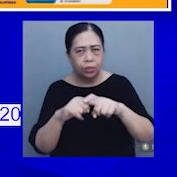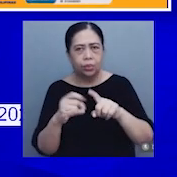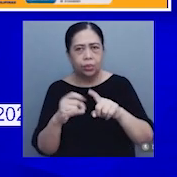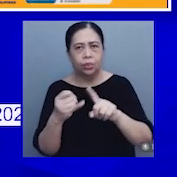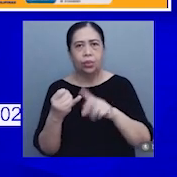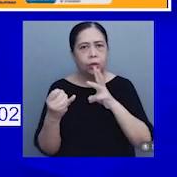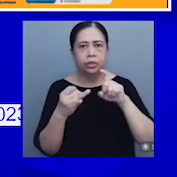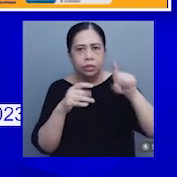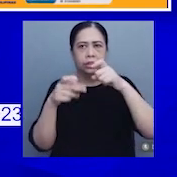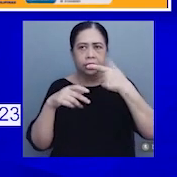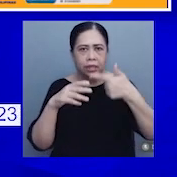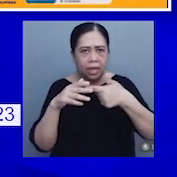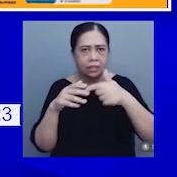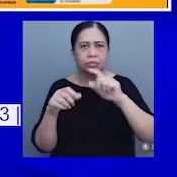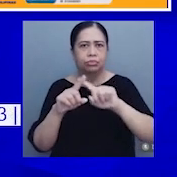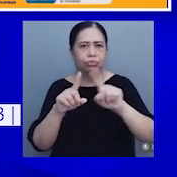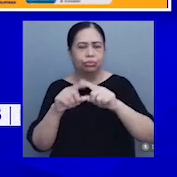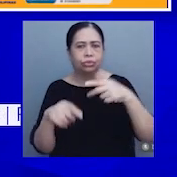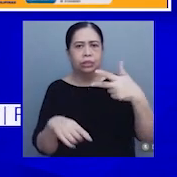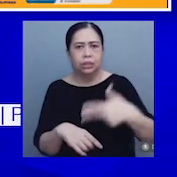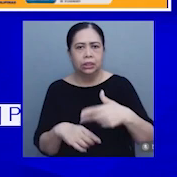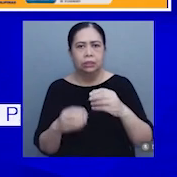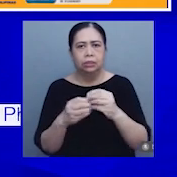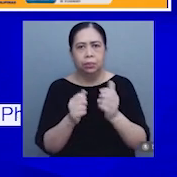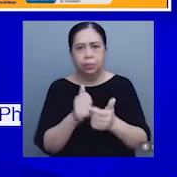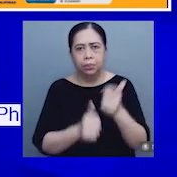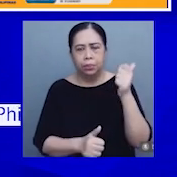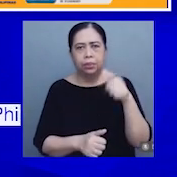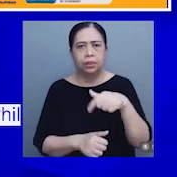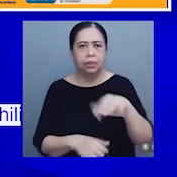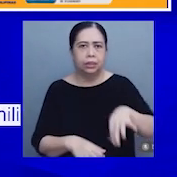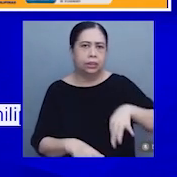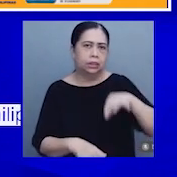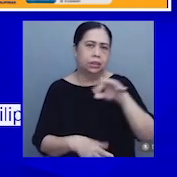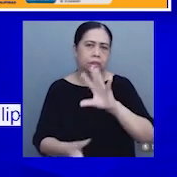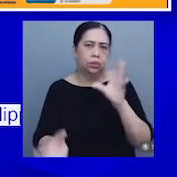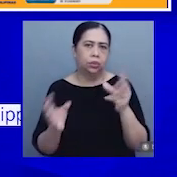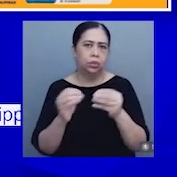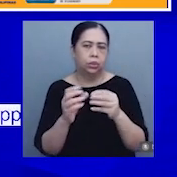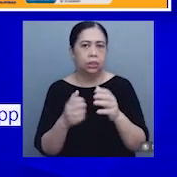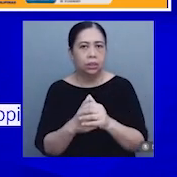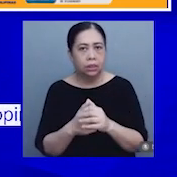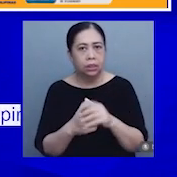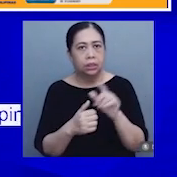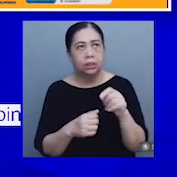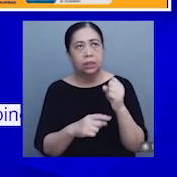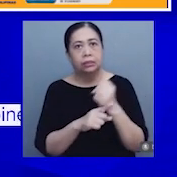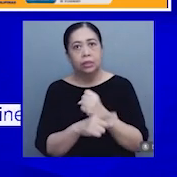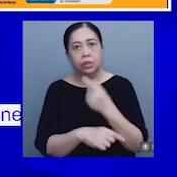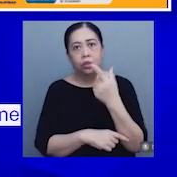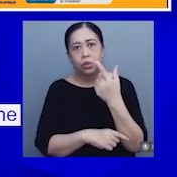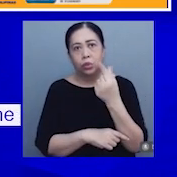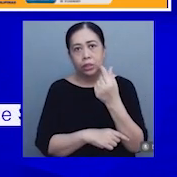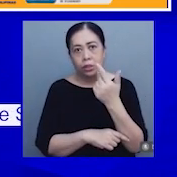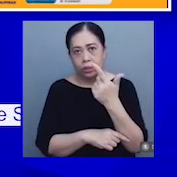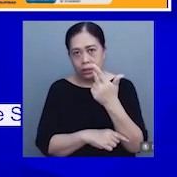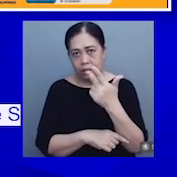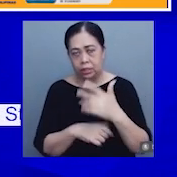other fuels ang pangatlo sa may pinakamalaking ambag sa pangkalatang inflation itong September 2023.